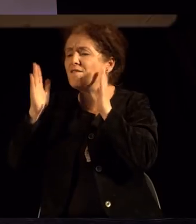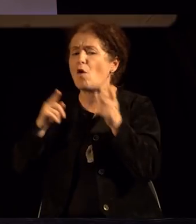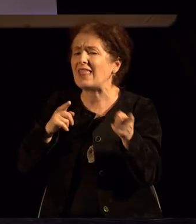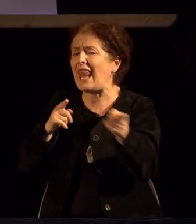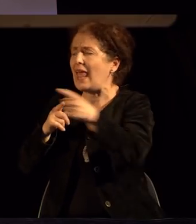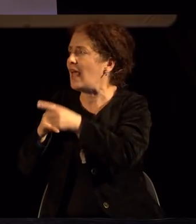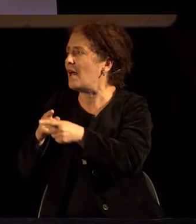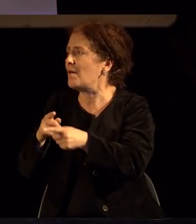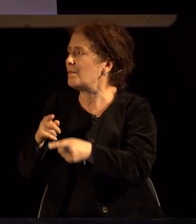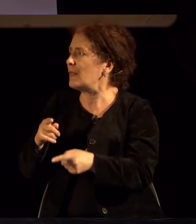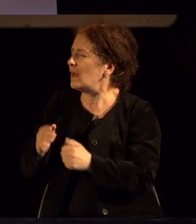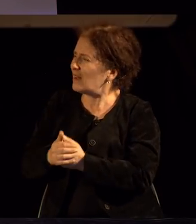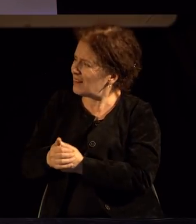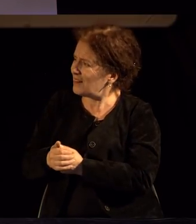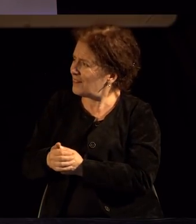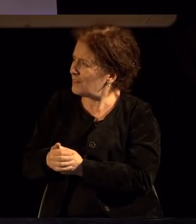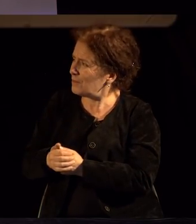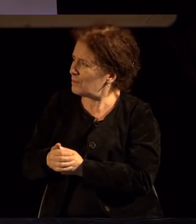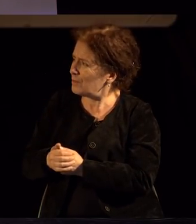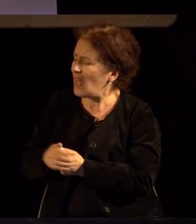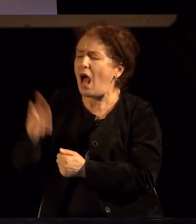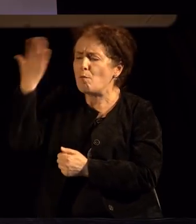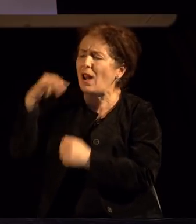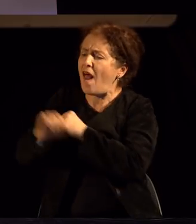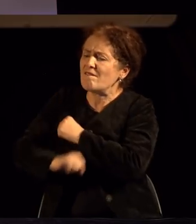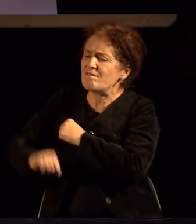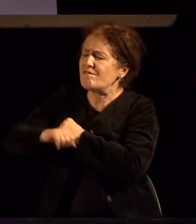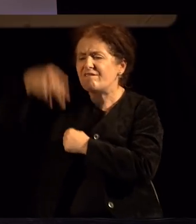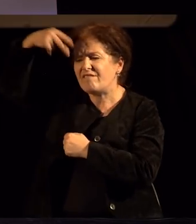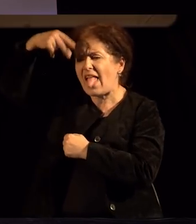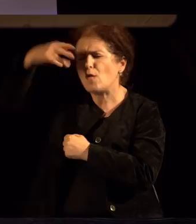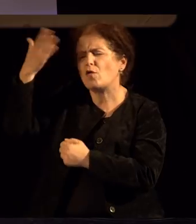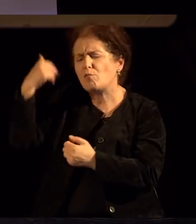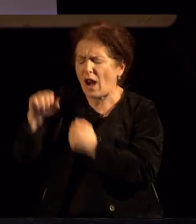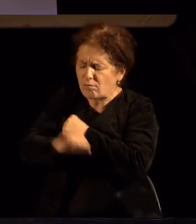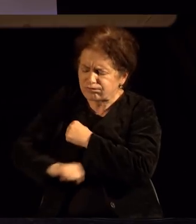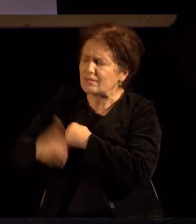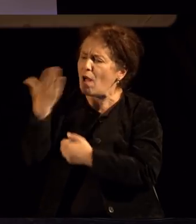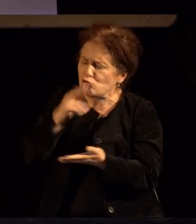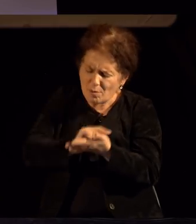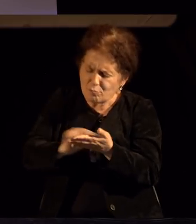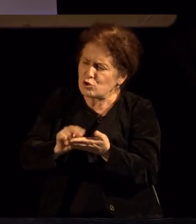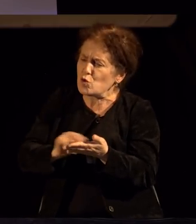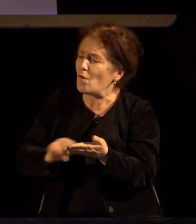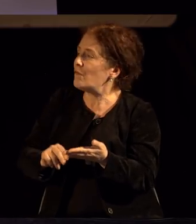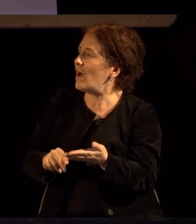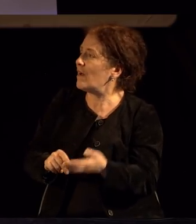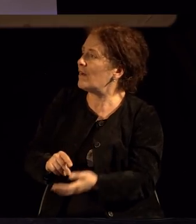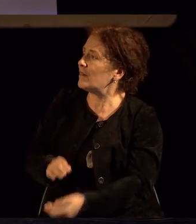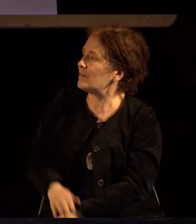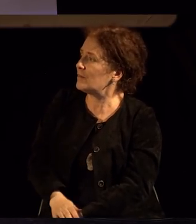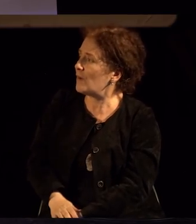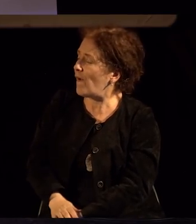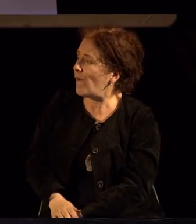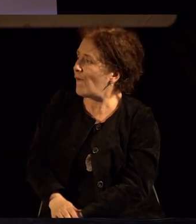Епикур неслучајно кажа филозофија, материалистичко, атомистичко учење за да наостова на